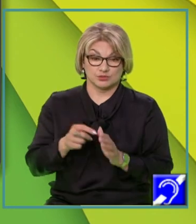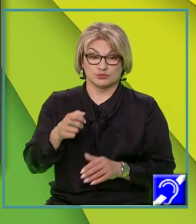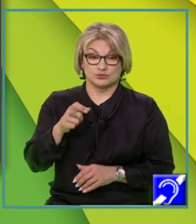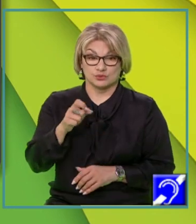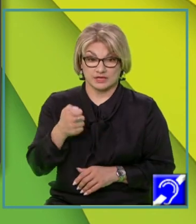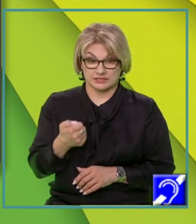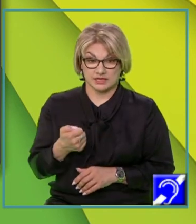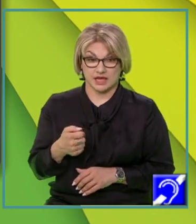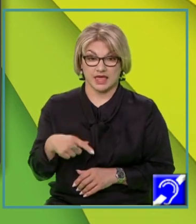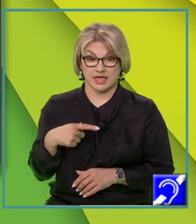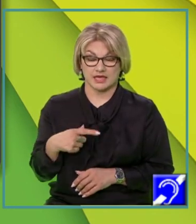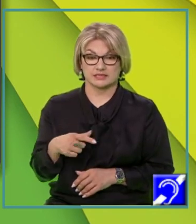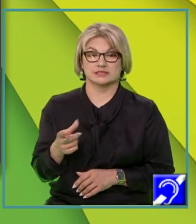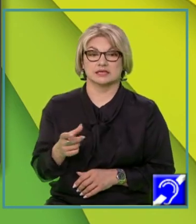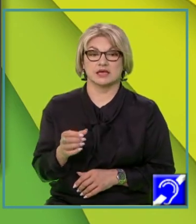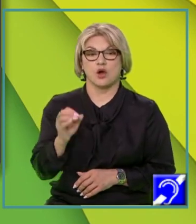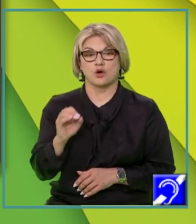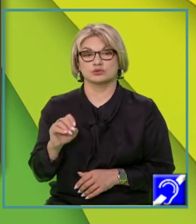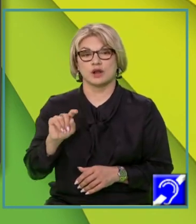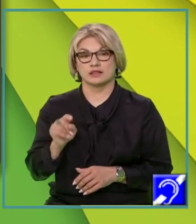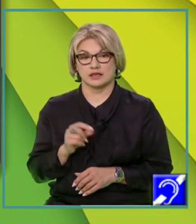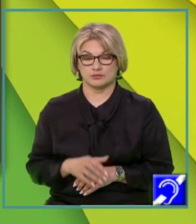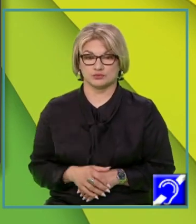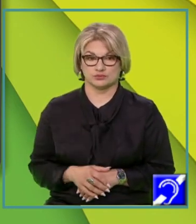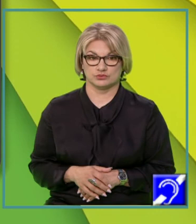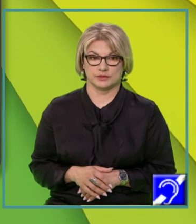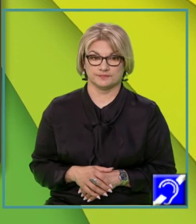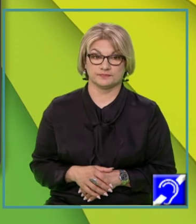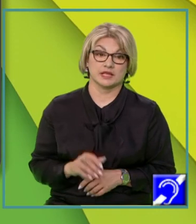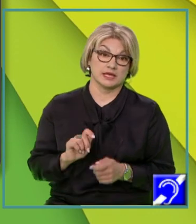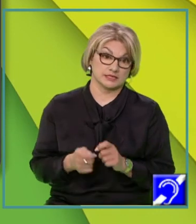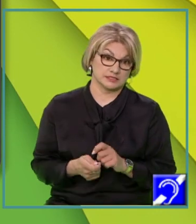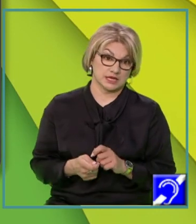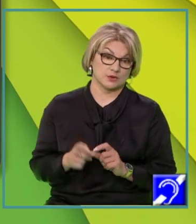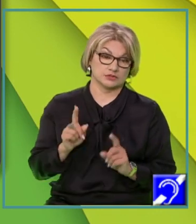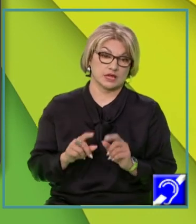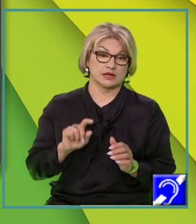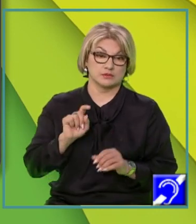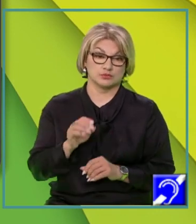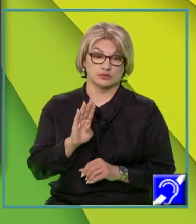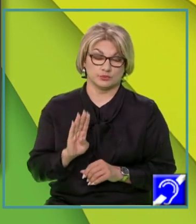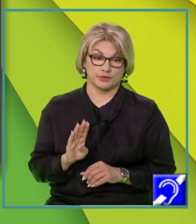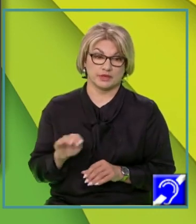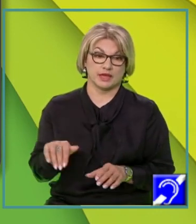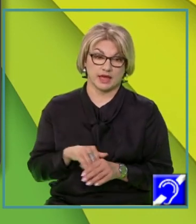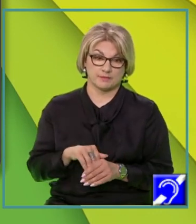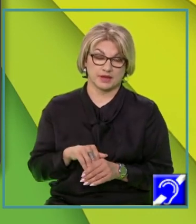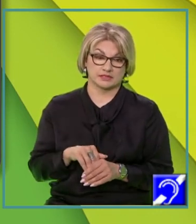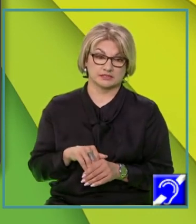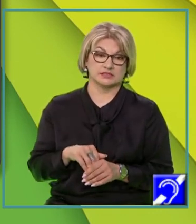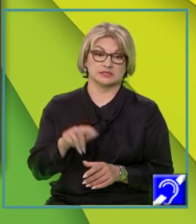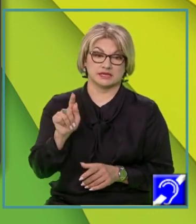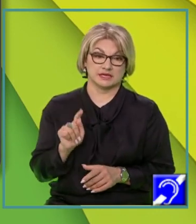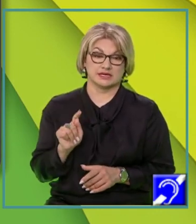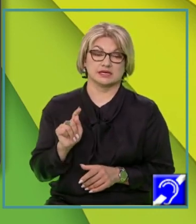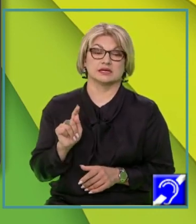este egală coordonata punctului. sau, dacă punctul B aparține graficului